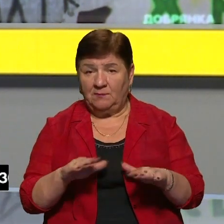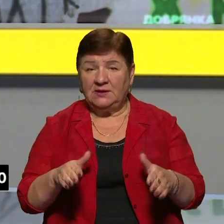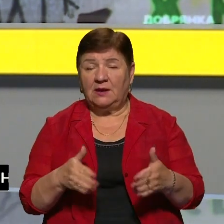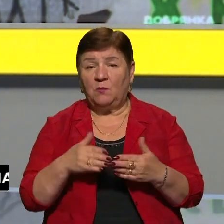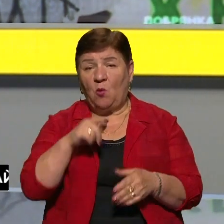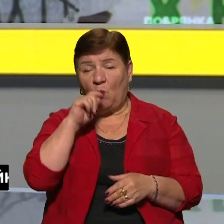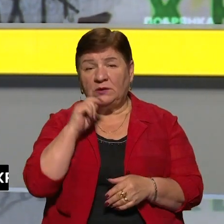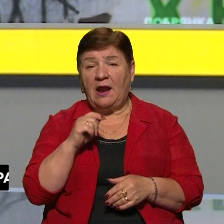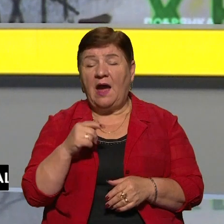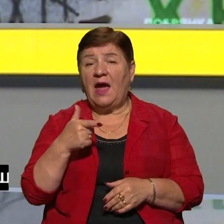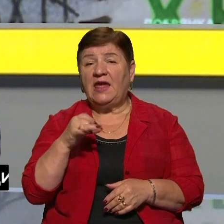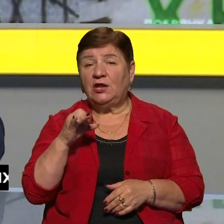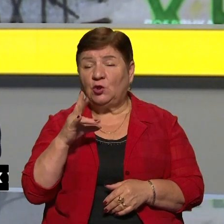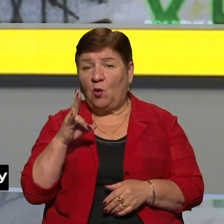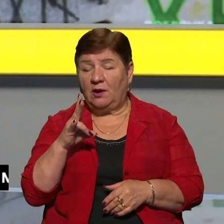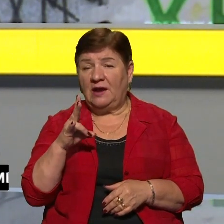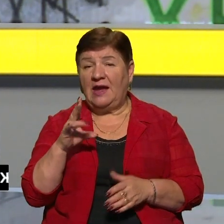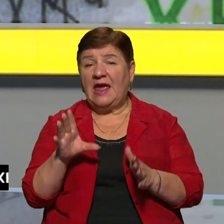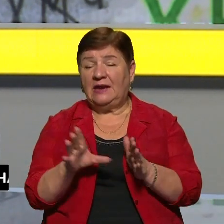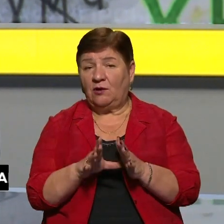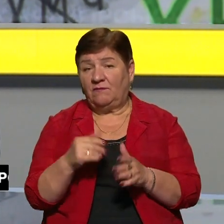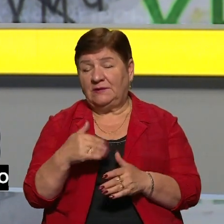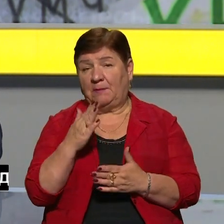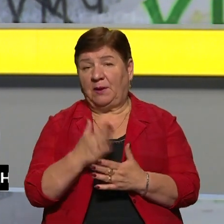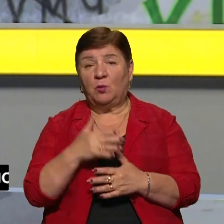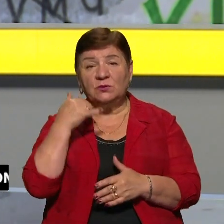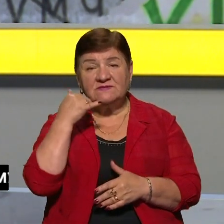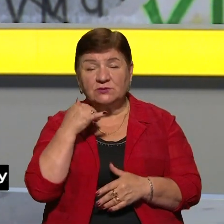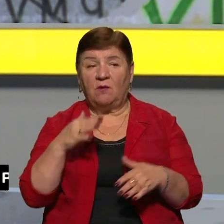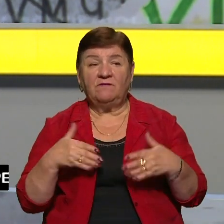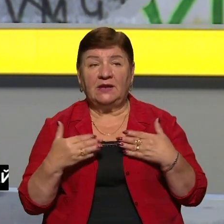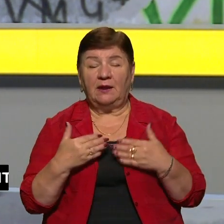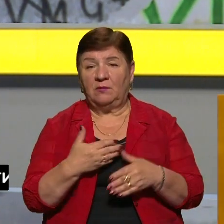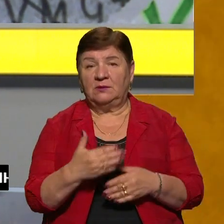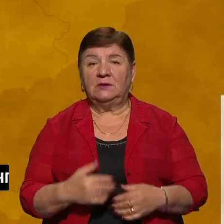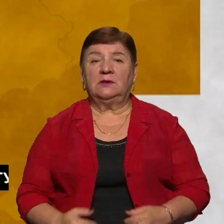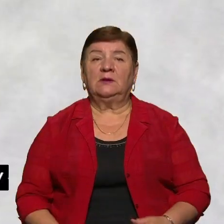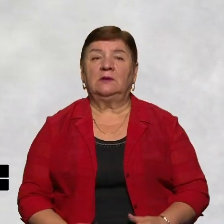Укргідроенерго Олегом Ососковим. Він з нами на прямому зв'язку. Вітаємо вас, пане Олеже.